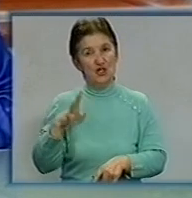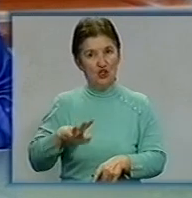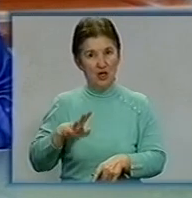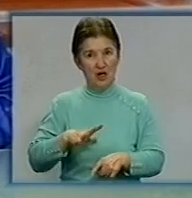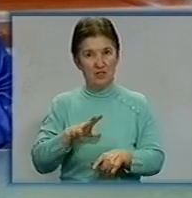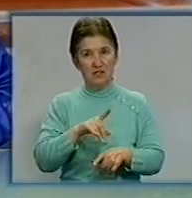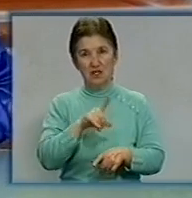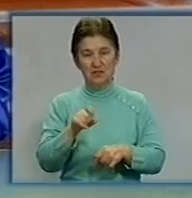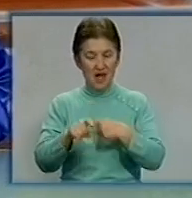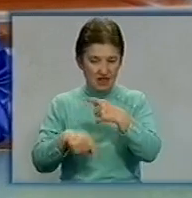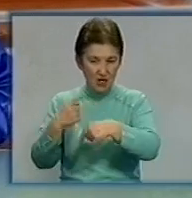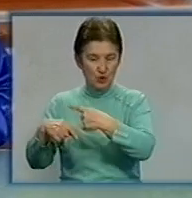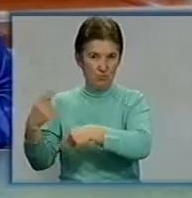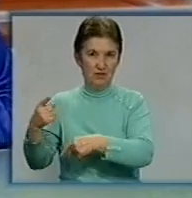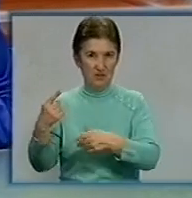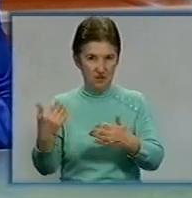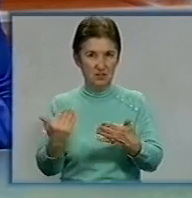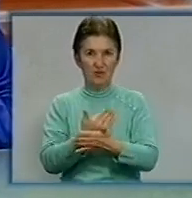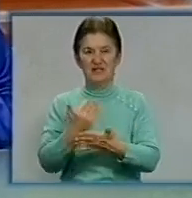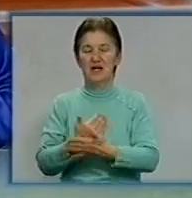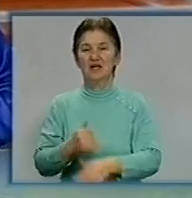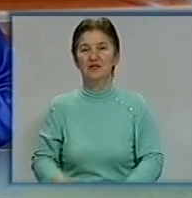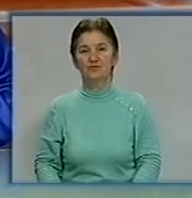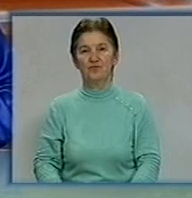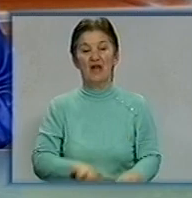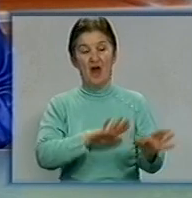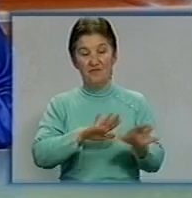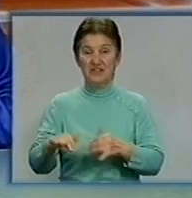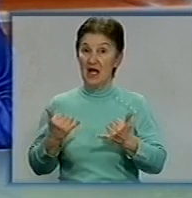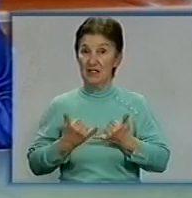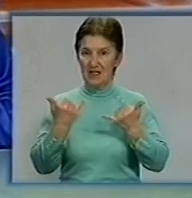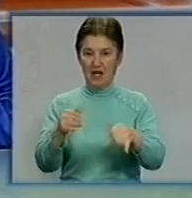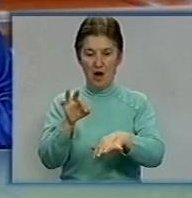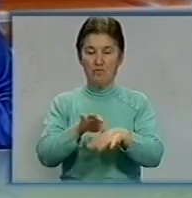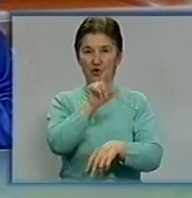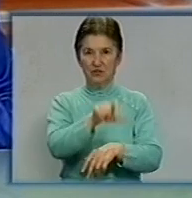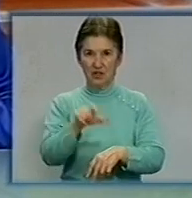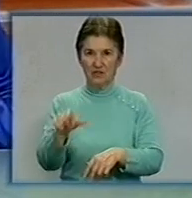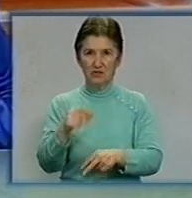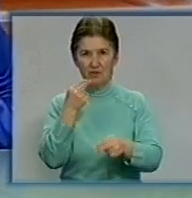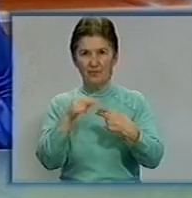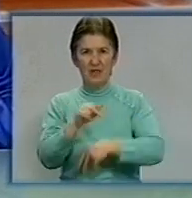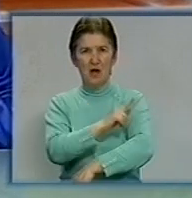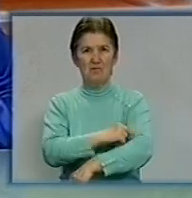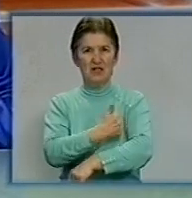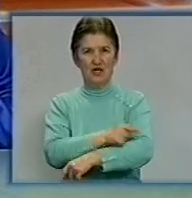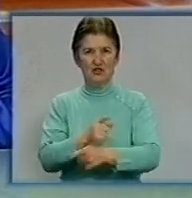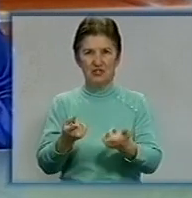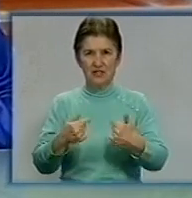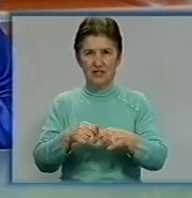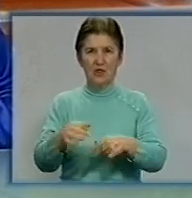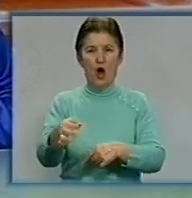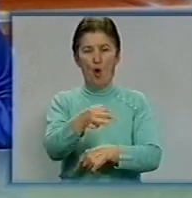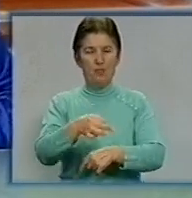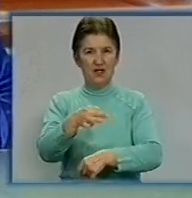дослідження у наступних випусках. Все для пацієнта. Під таким гаслом нині модернізують головний медичний заклад Кіровоградщини – обласну